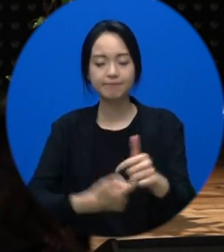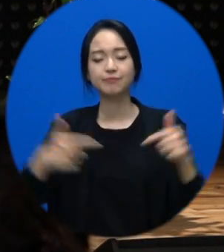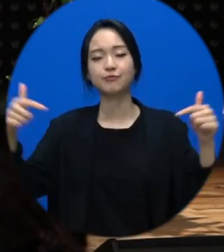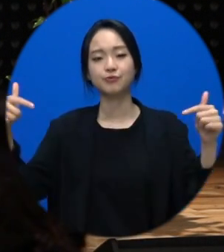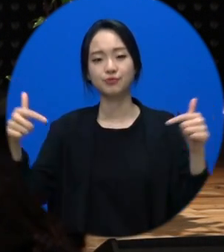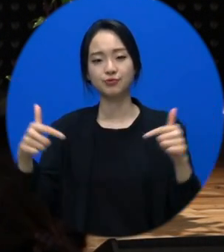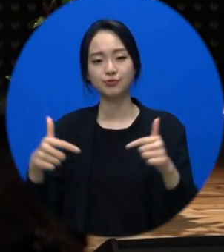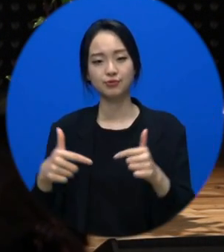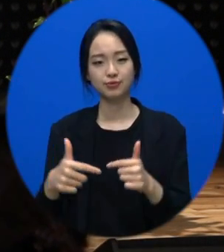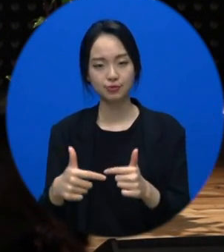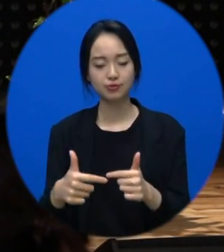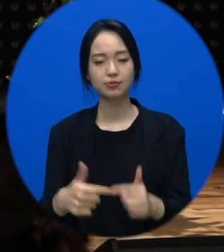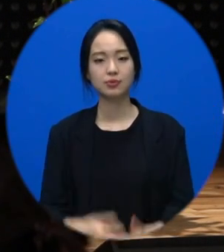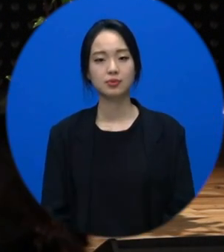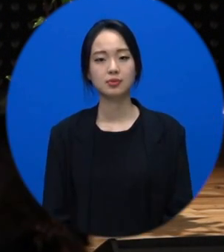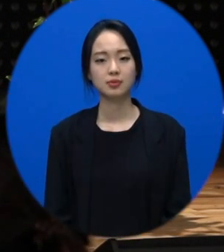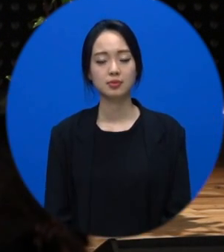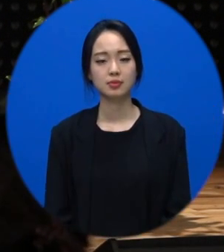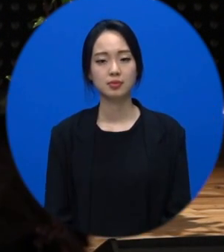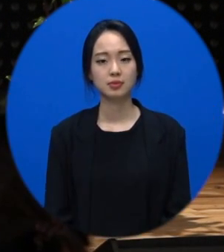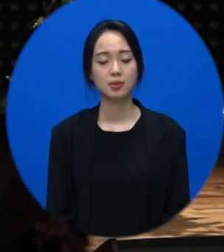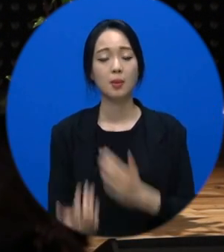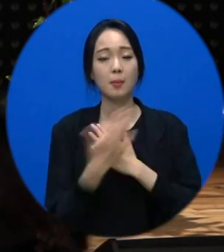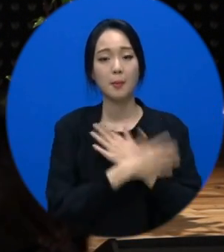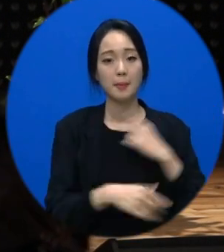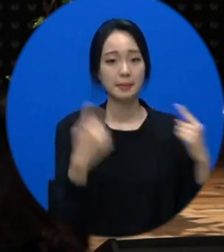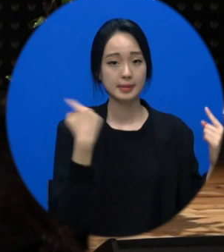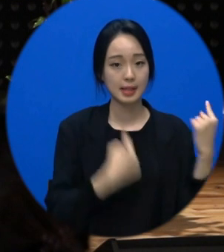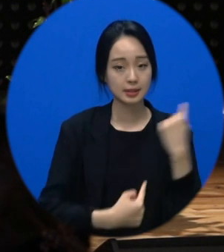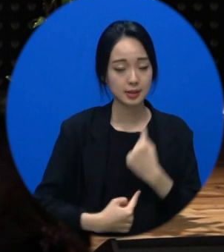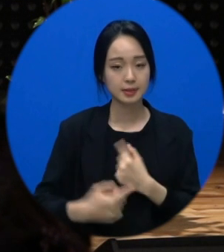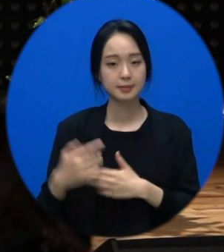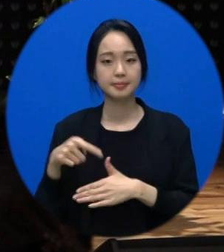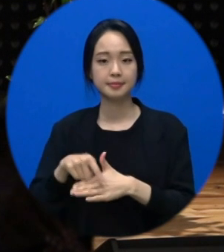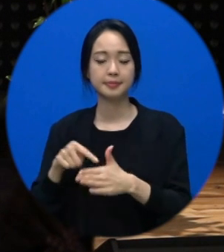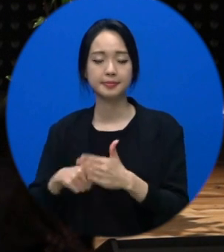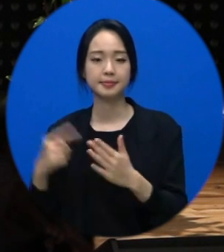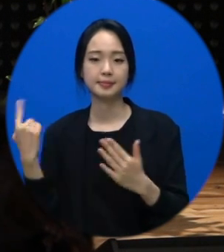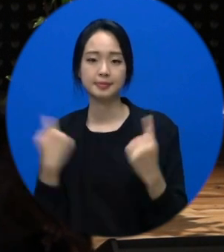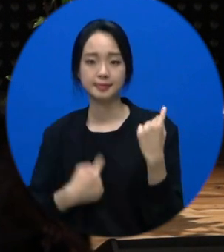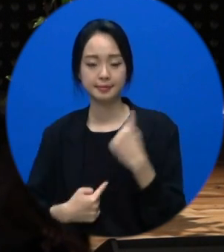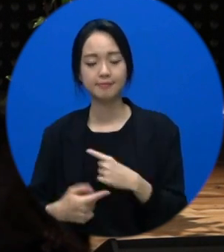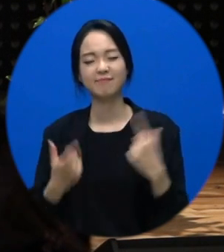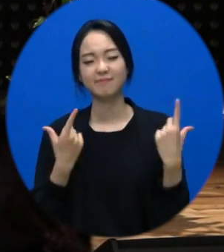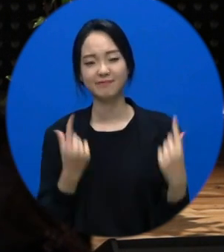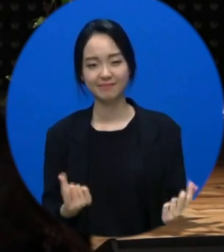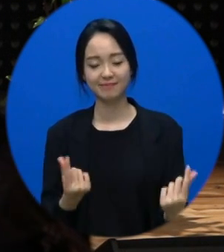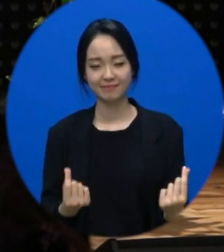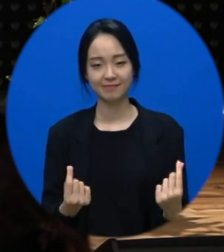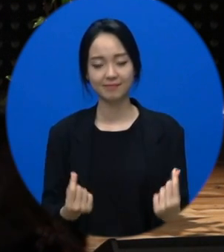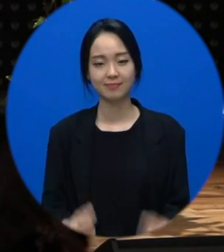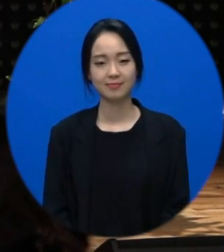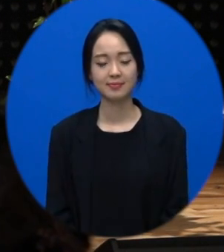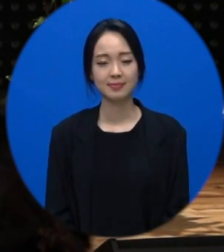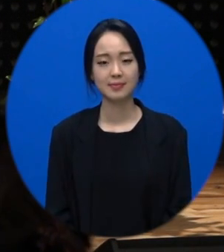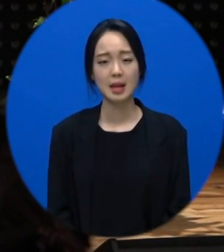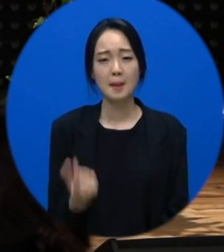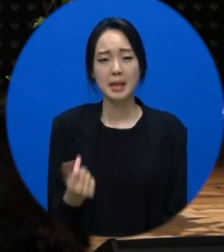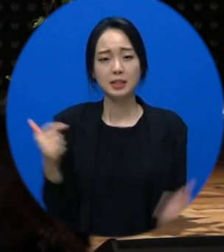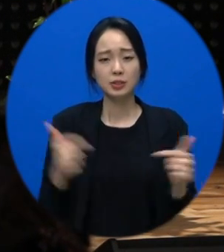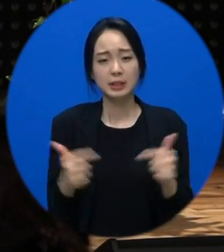네. 그게 몸의 상처와 마음의 상처가 같은 개념이에요. 그러니까 너무 조바심 내지 마시고요. 빨리 나으려고 노력하지 마시고요.